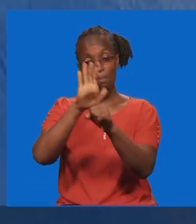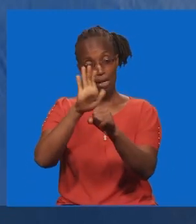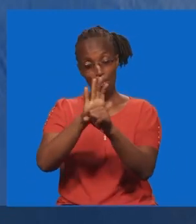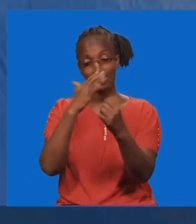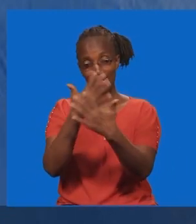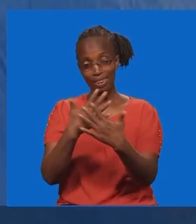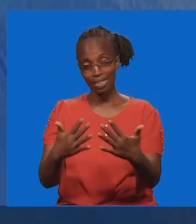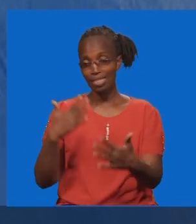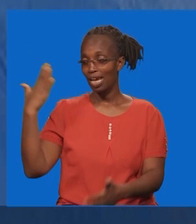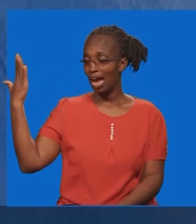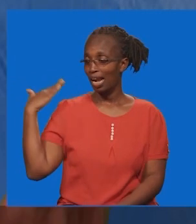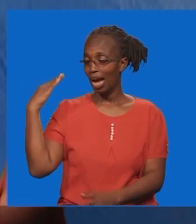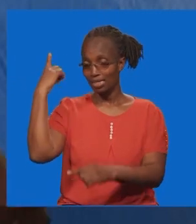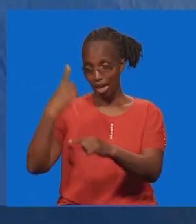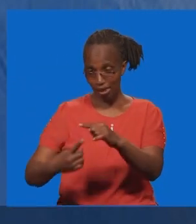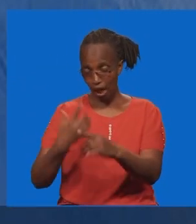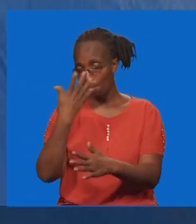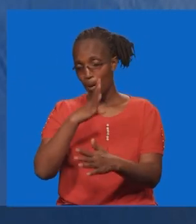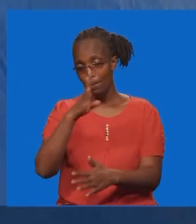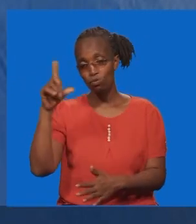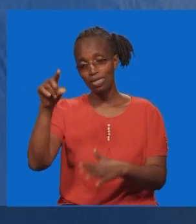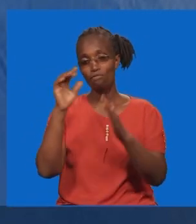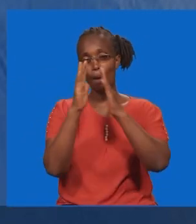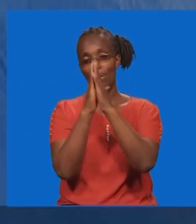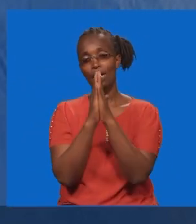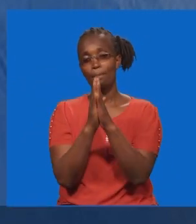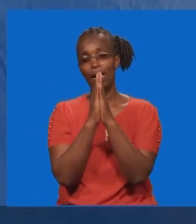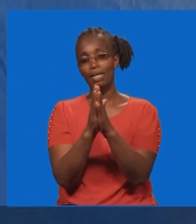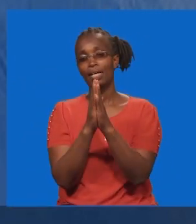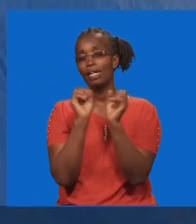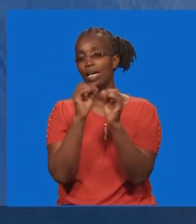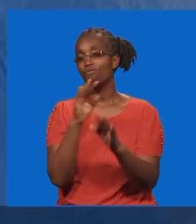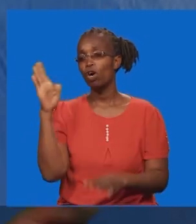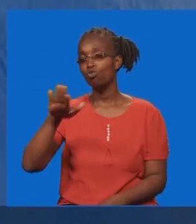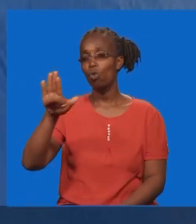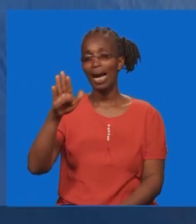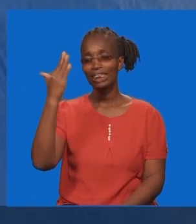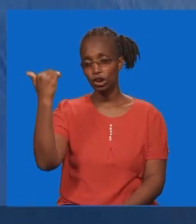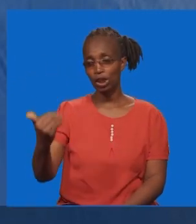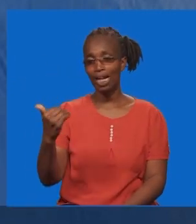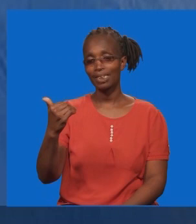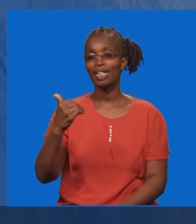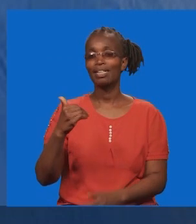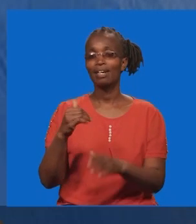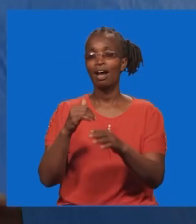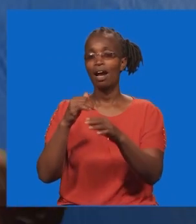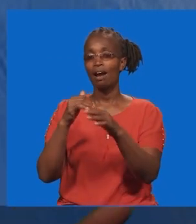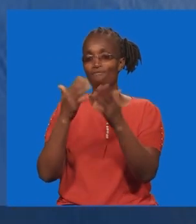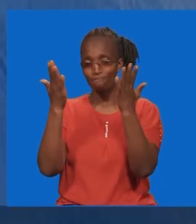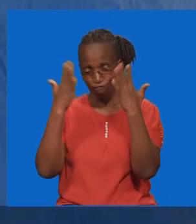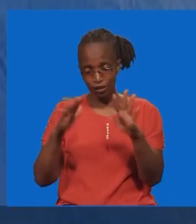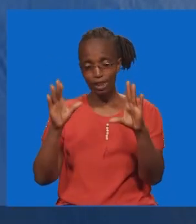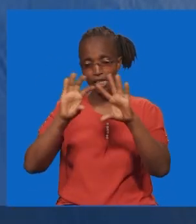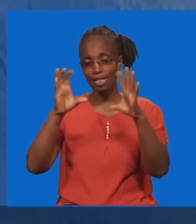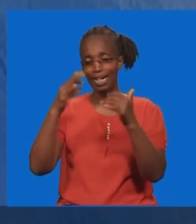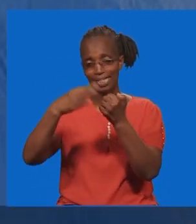maisha yako. Tanzama mwaka uliopita. Labda ulikuwa unaomba mtoto wako kifanya mtiani wa closet. Na labda